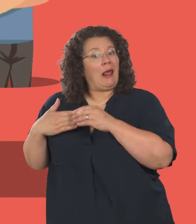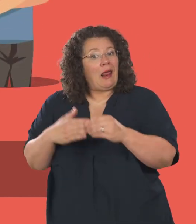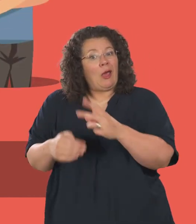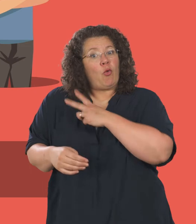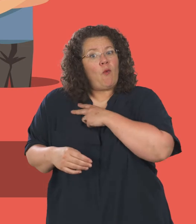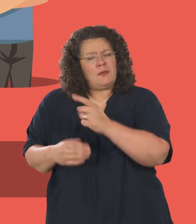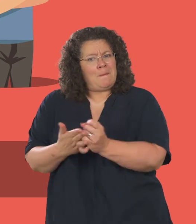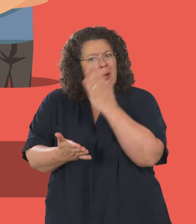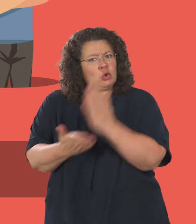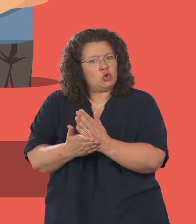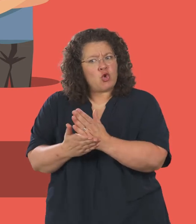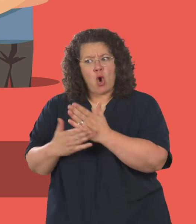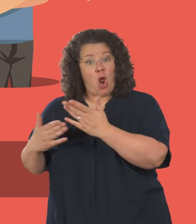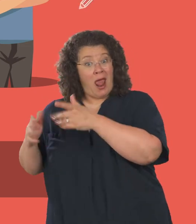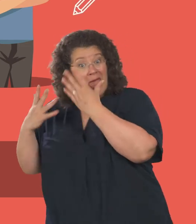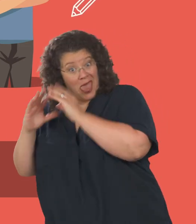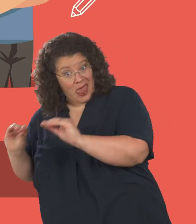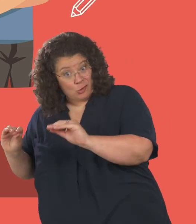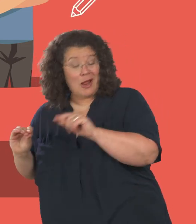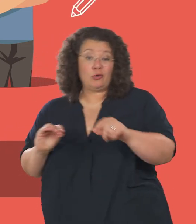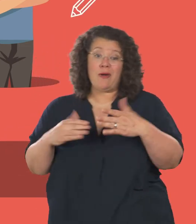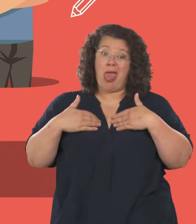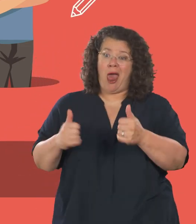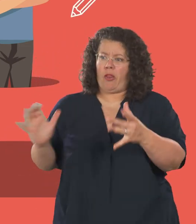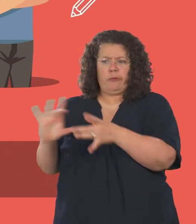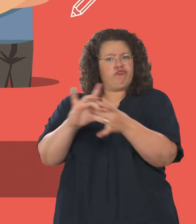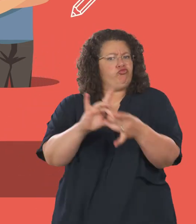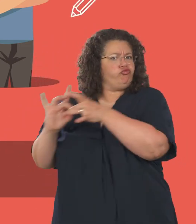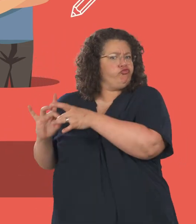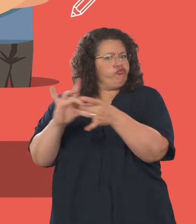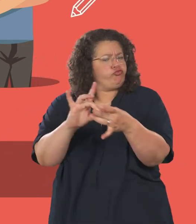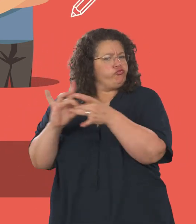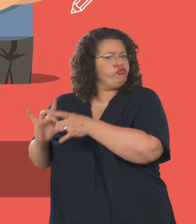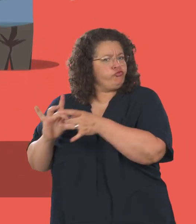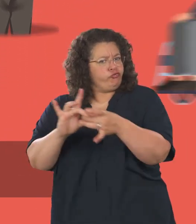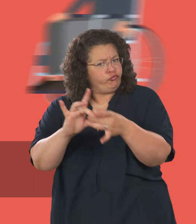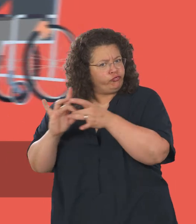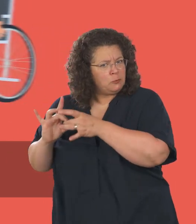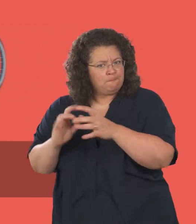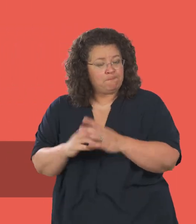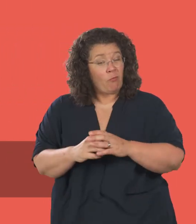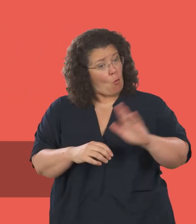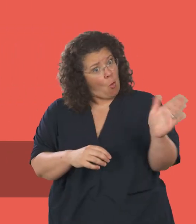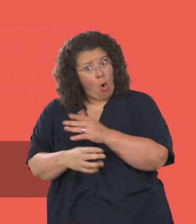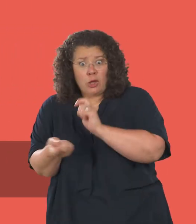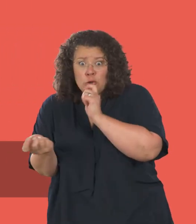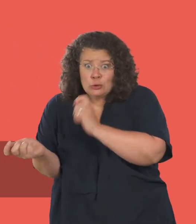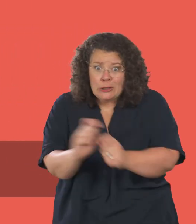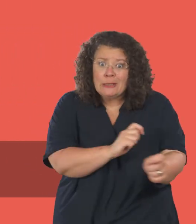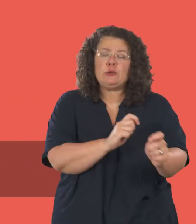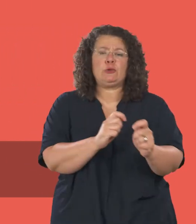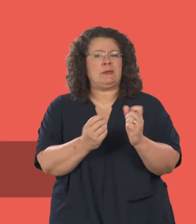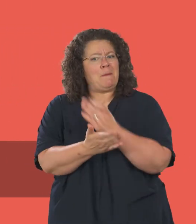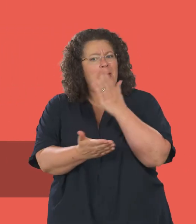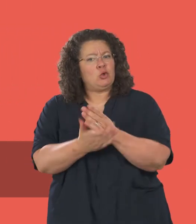dynodedig yn helpu i sicrhau cydweithio agos rhwng gwasanaethau iechyd ac addysg. Mae'r holl newidiadau hyn yn ceisio